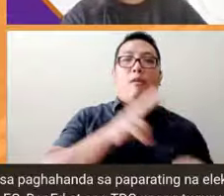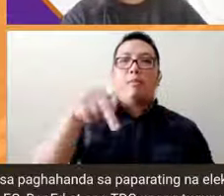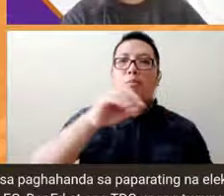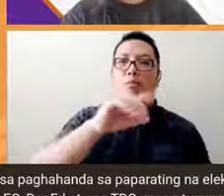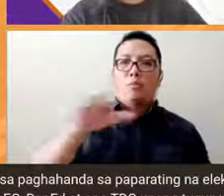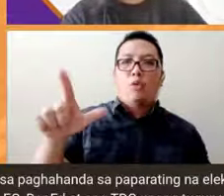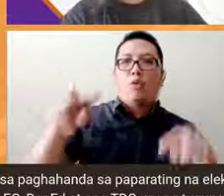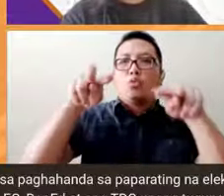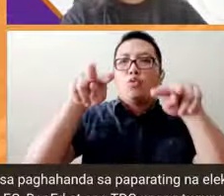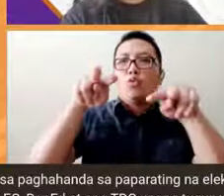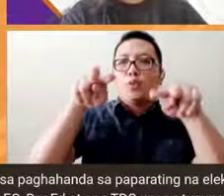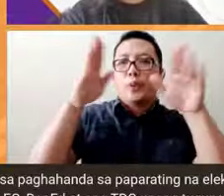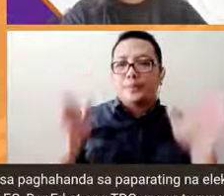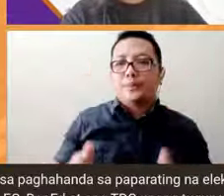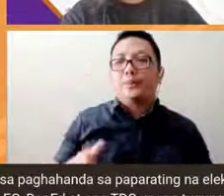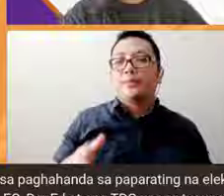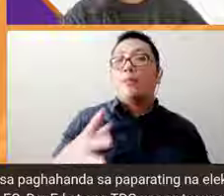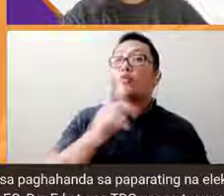dito sa